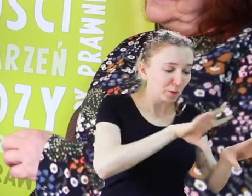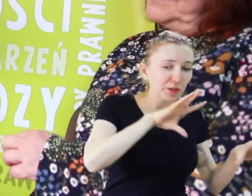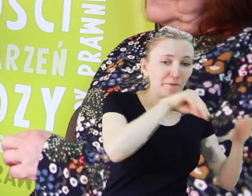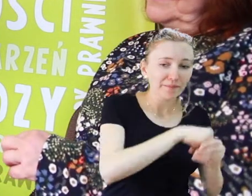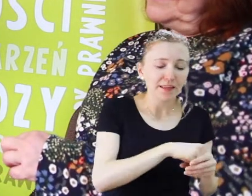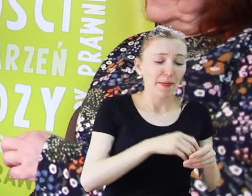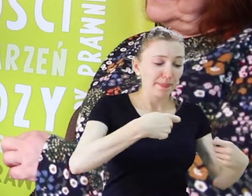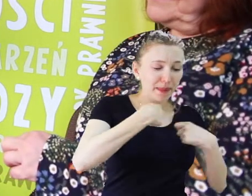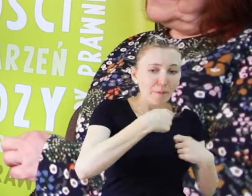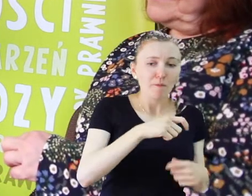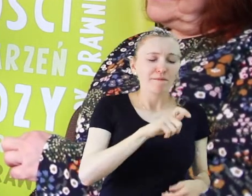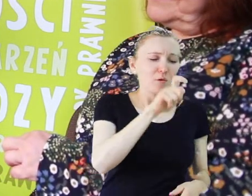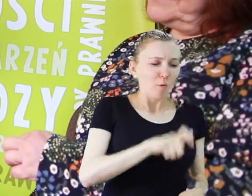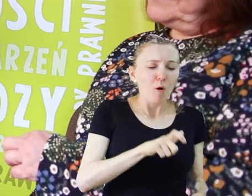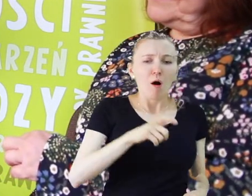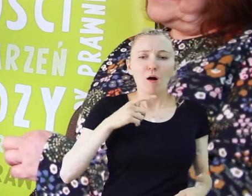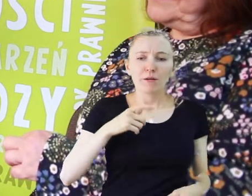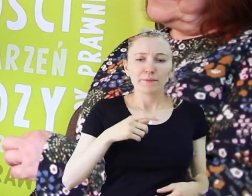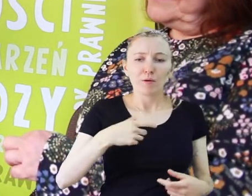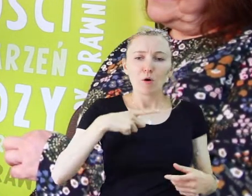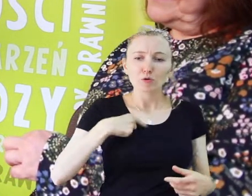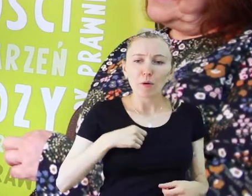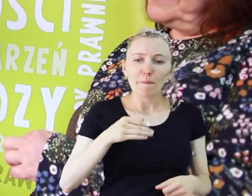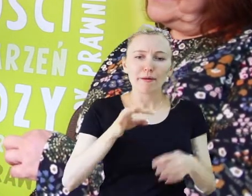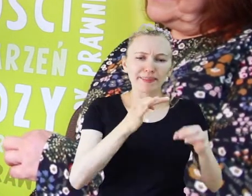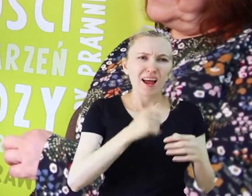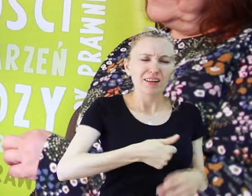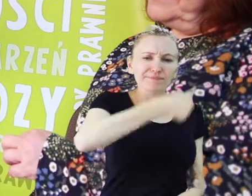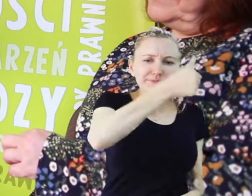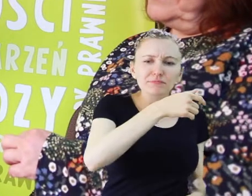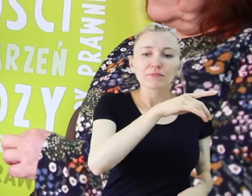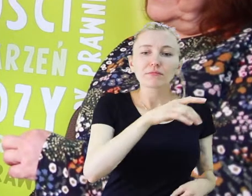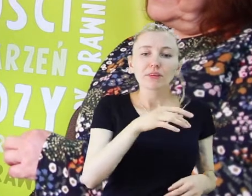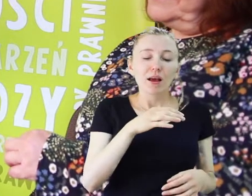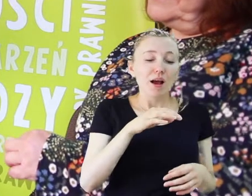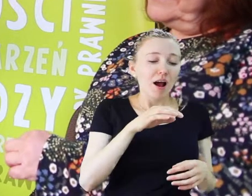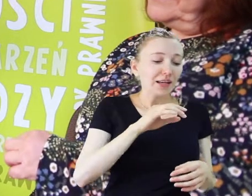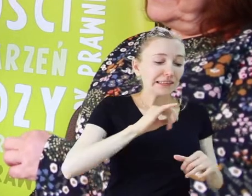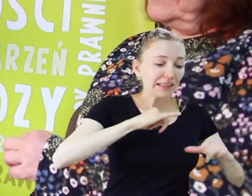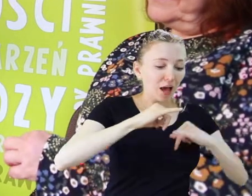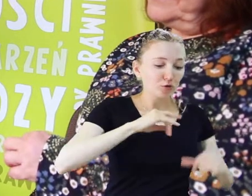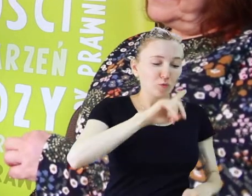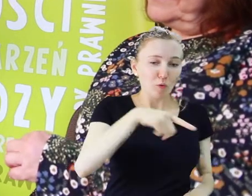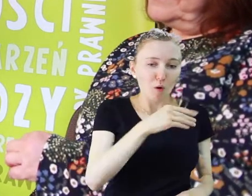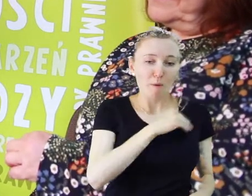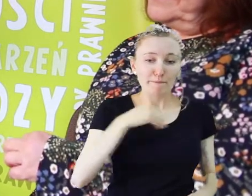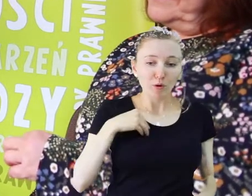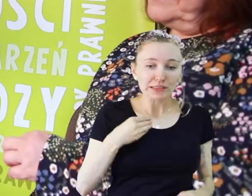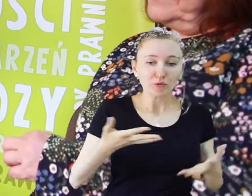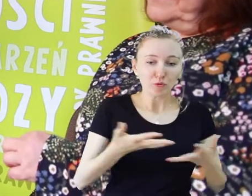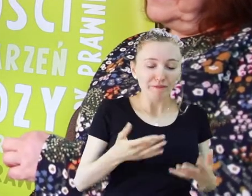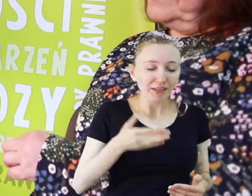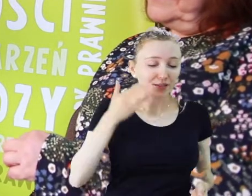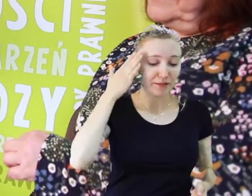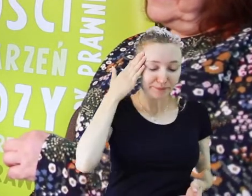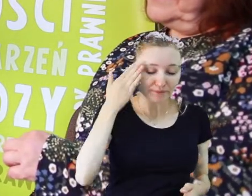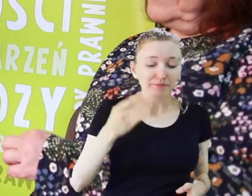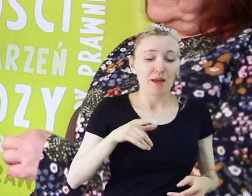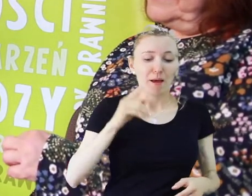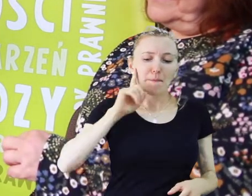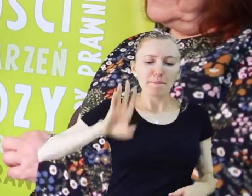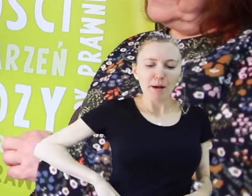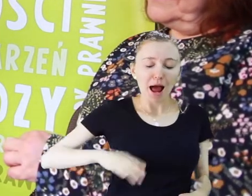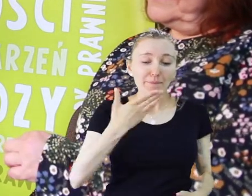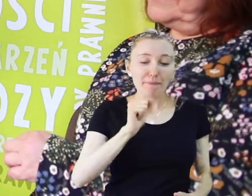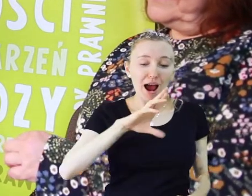tego projektu zachęcił mnie ówczesny przewodniczący zarządu koła Polskiego Stowarzyszenia Nawet Czasów z upośledzeniem imysłowym, pan Marek